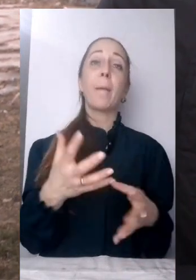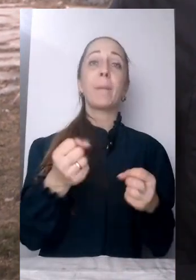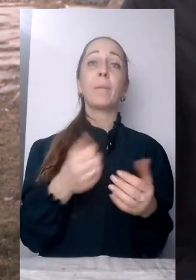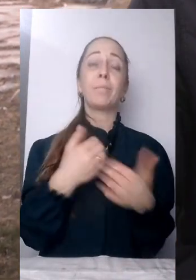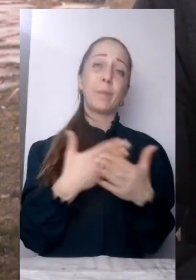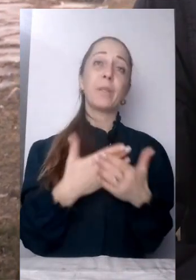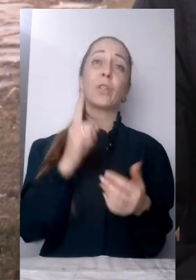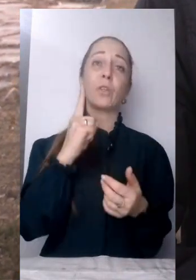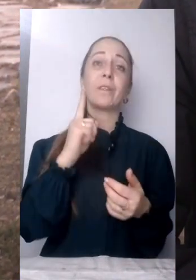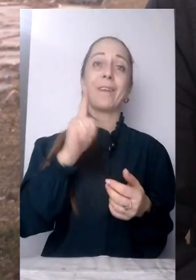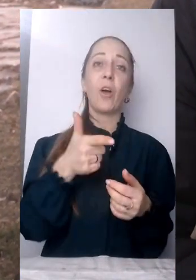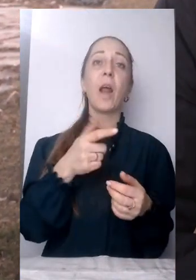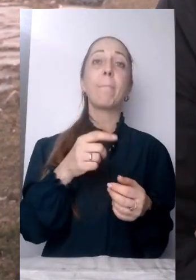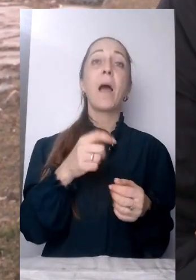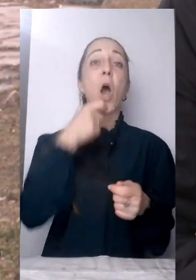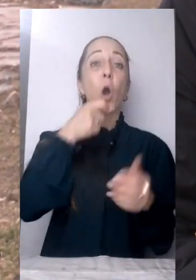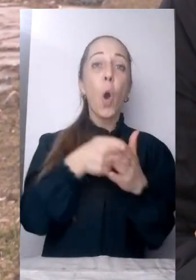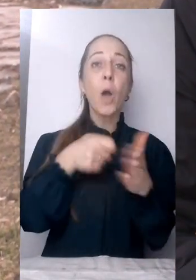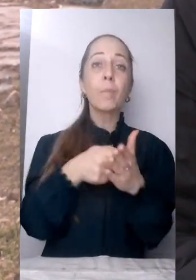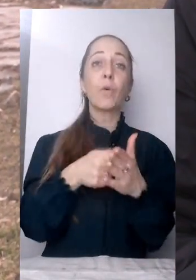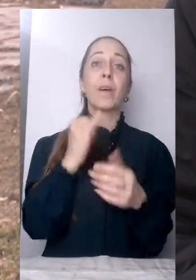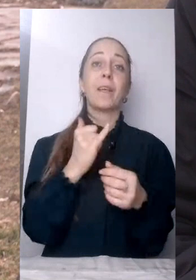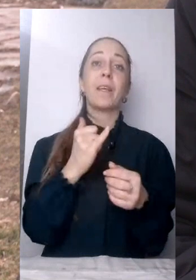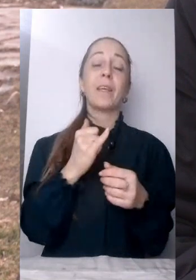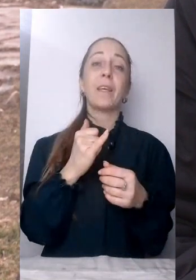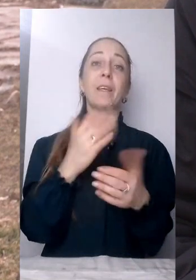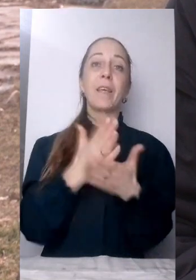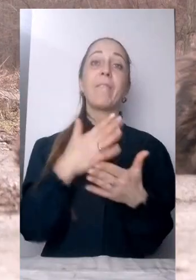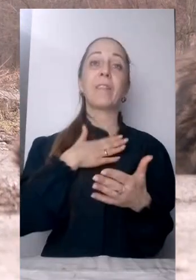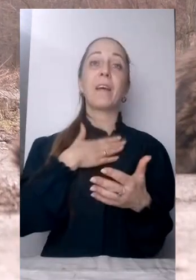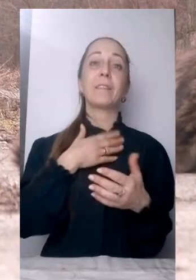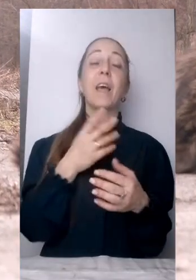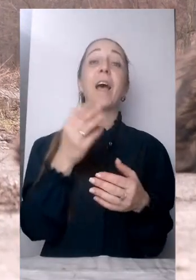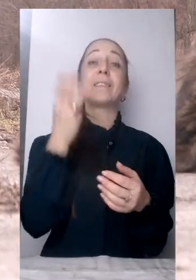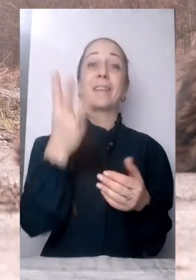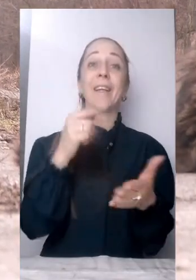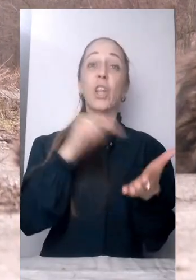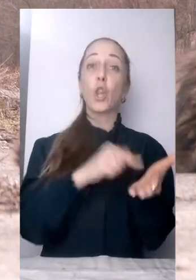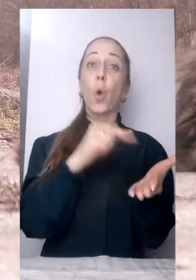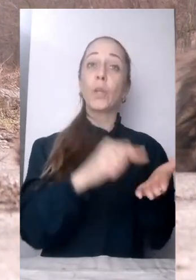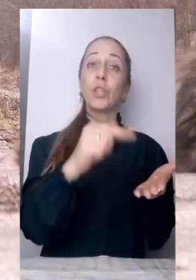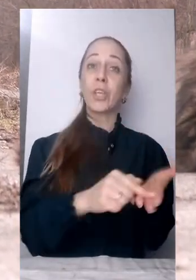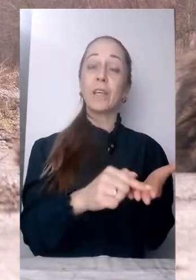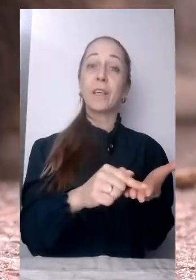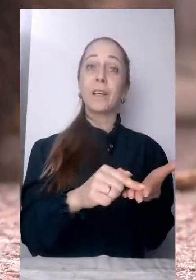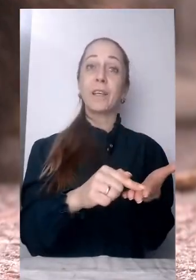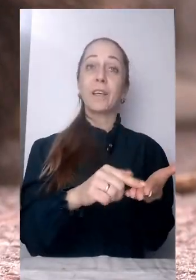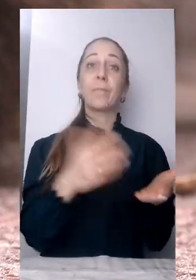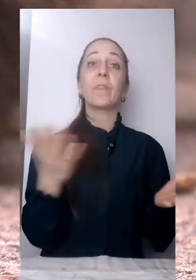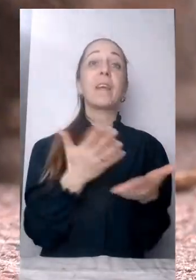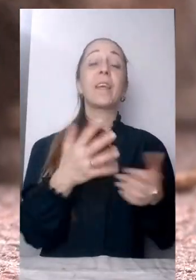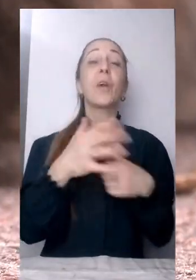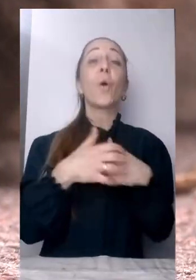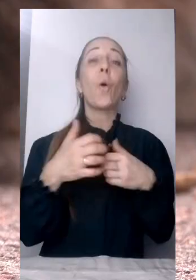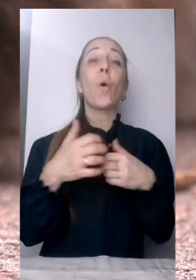і є тут у нас три-чотири точки, в яких котики нас чекають кожен день.